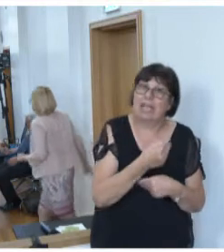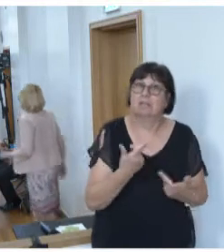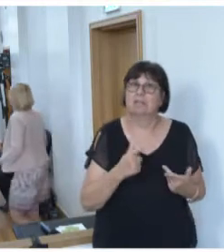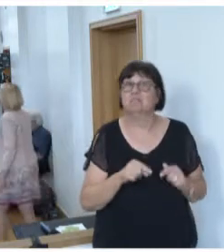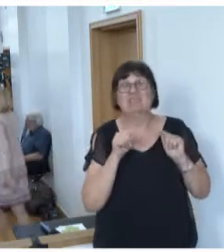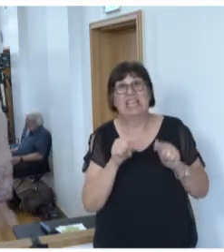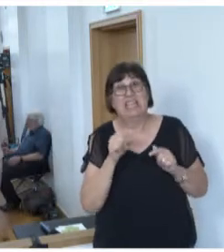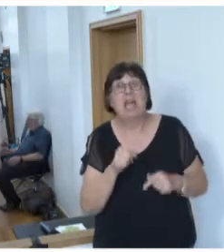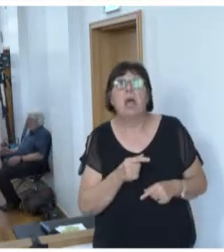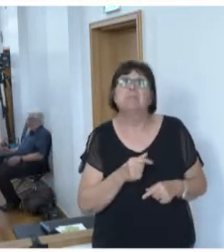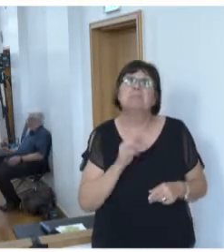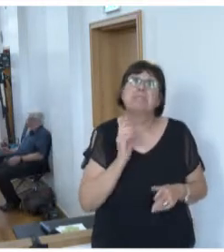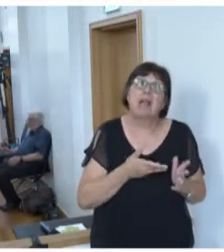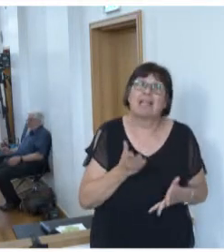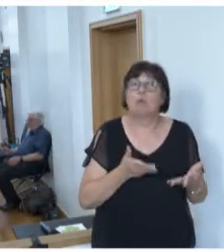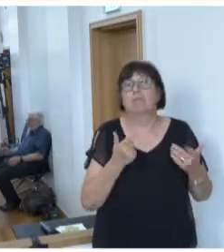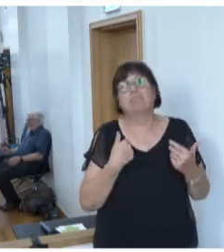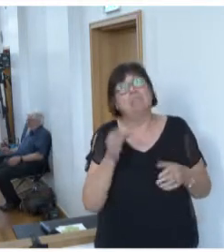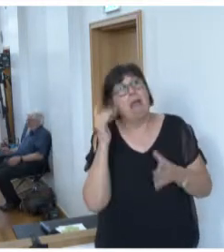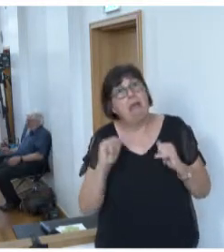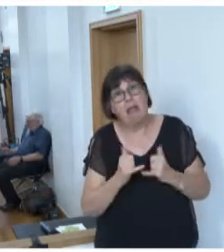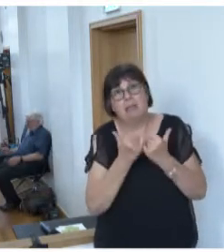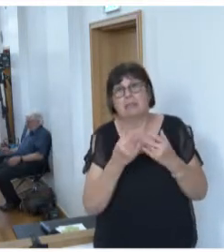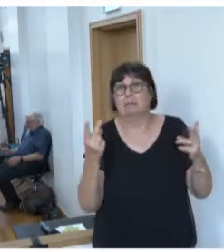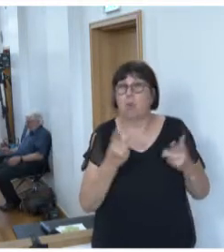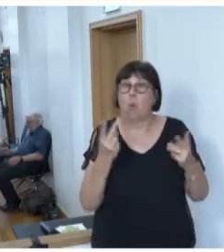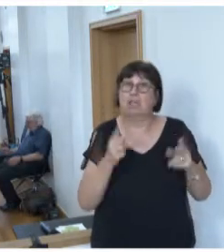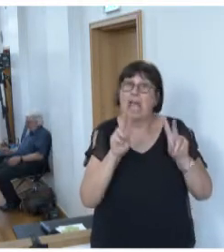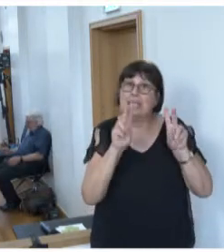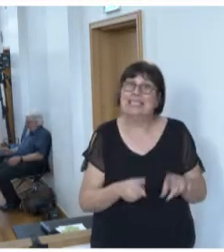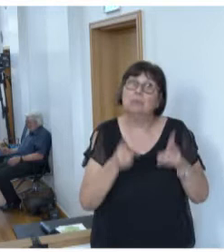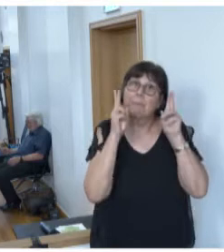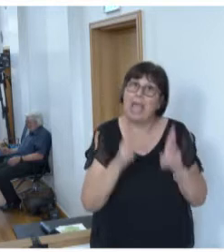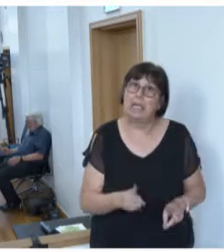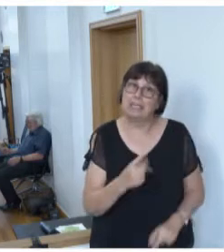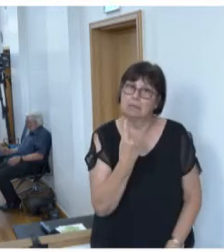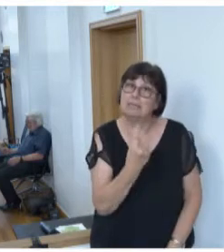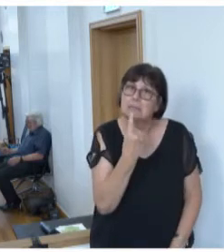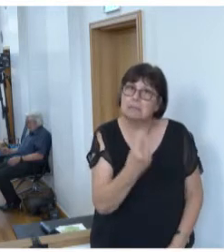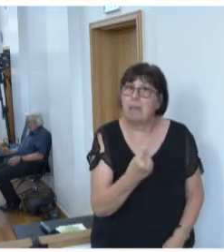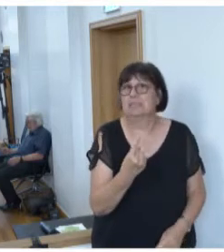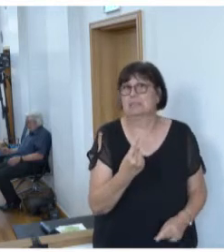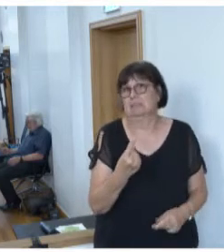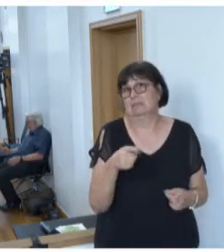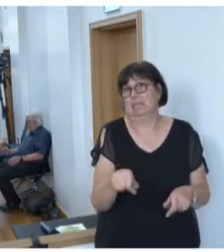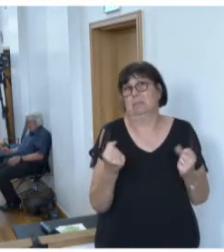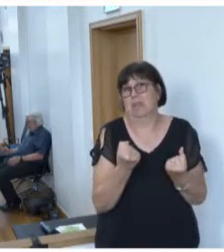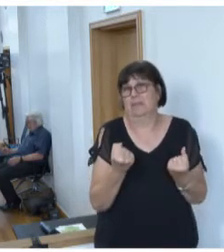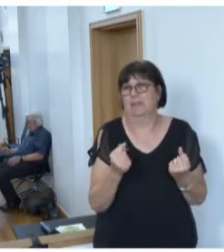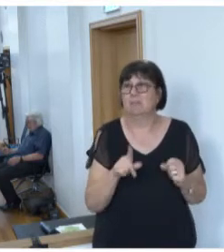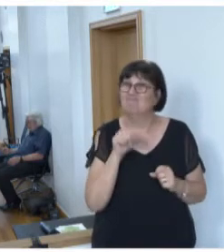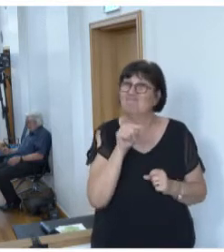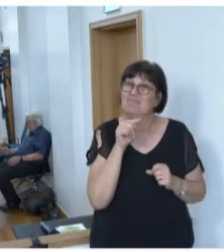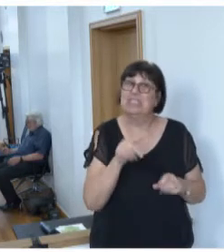Misshandlungen, bei denen die Eltern bzw. die Erziehungsberechtigten selbst die Täter sind. Und genau diese